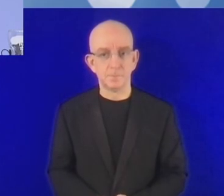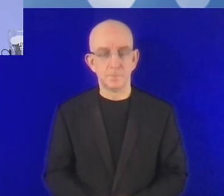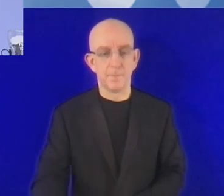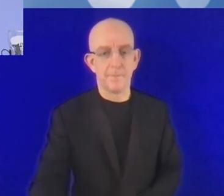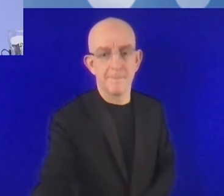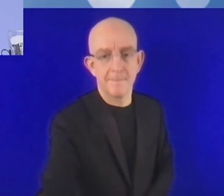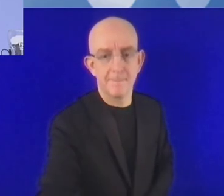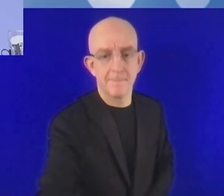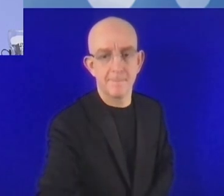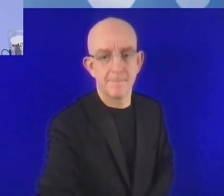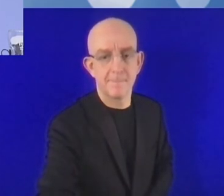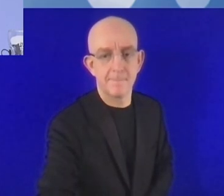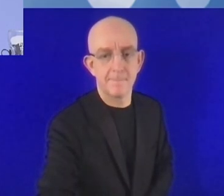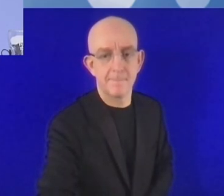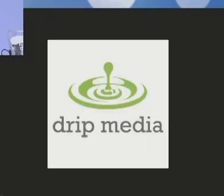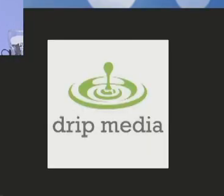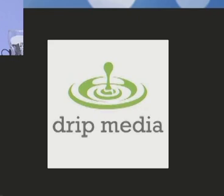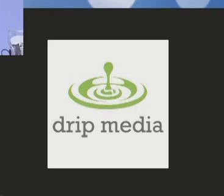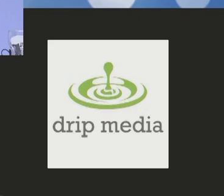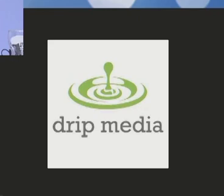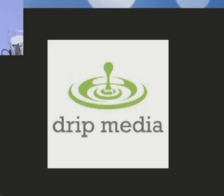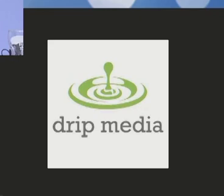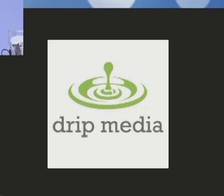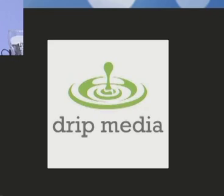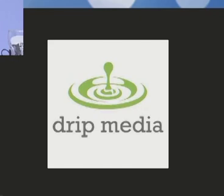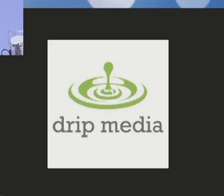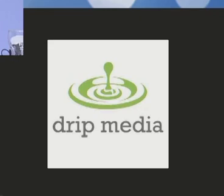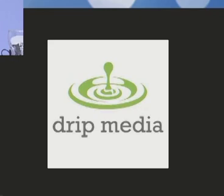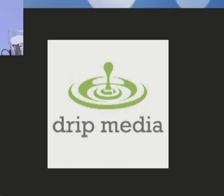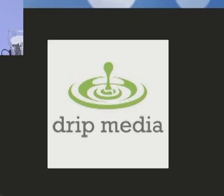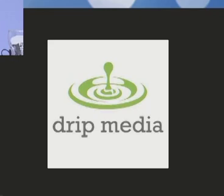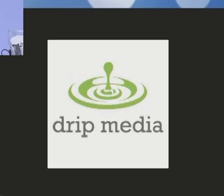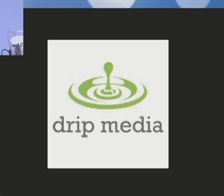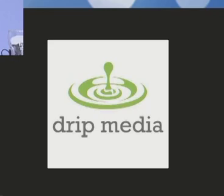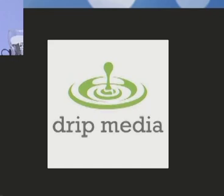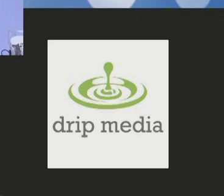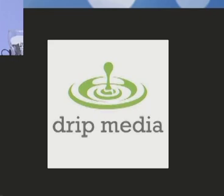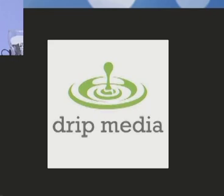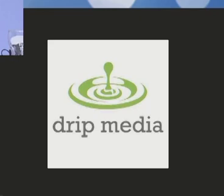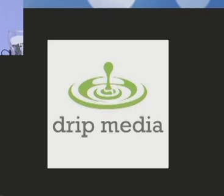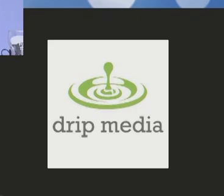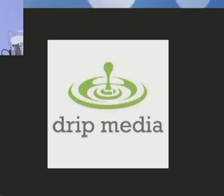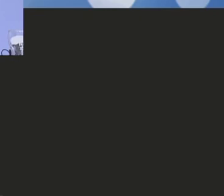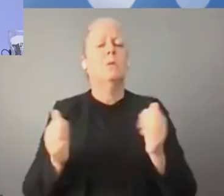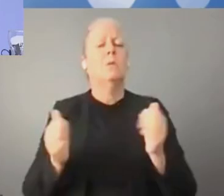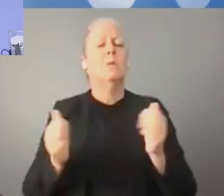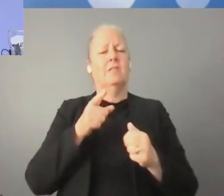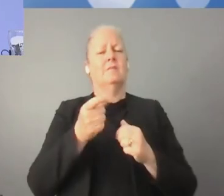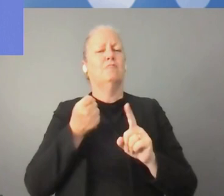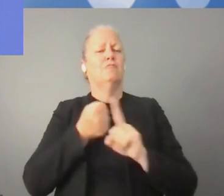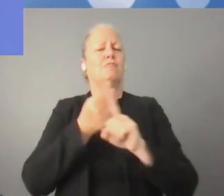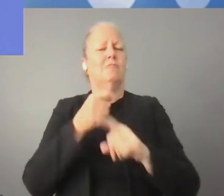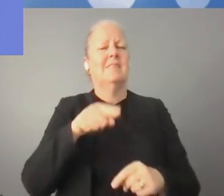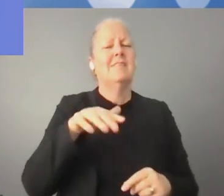القطاع الخاص والعام في هذا المجال. ومن المفيد العمل